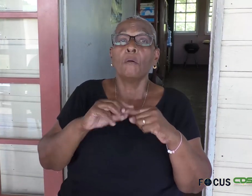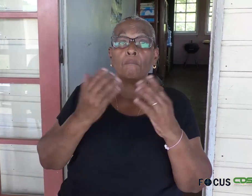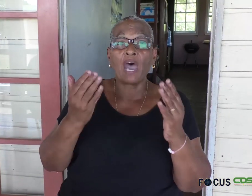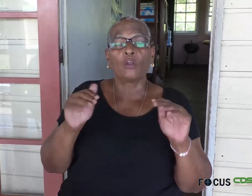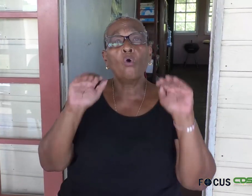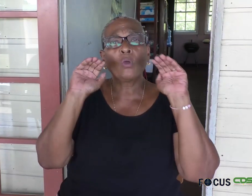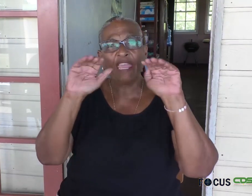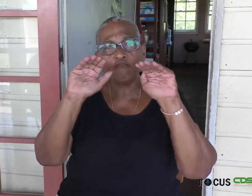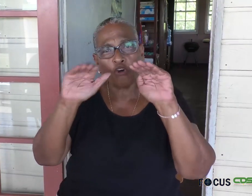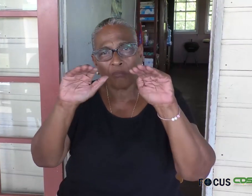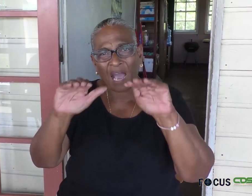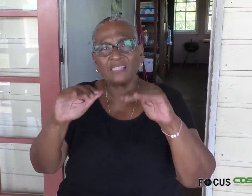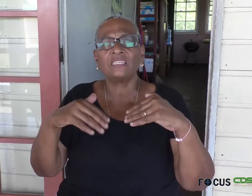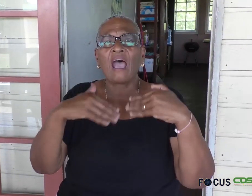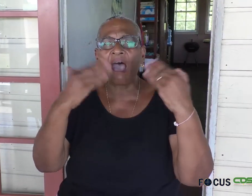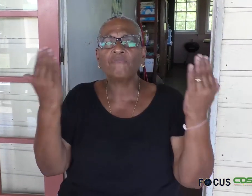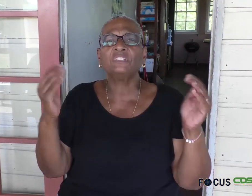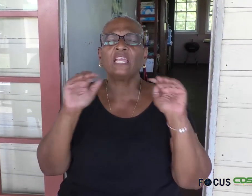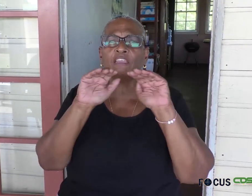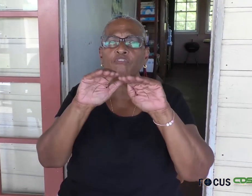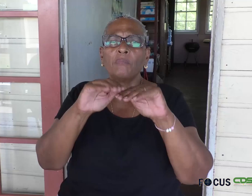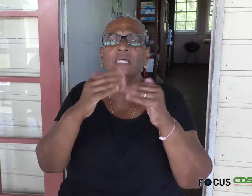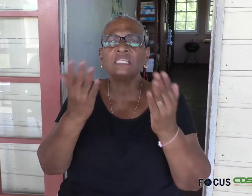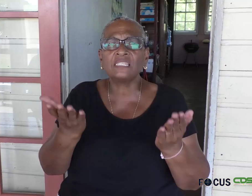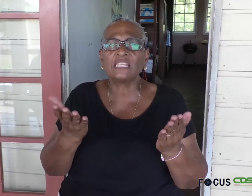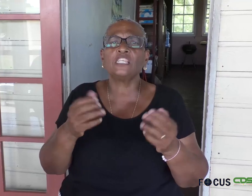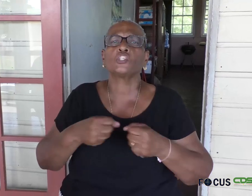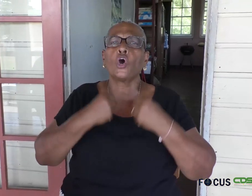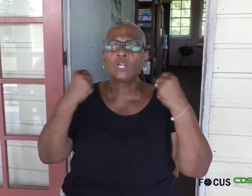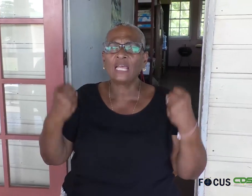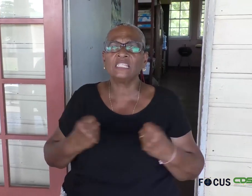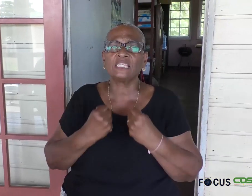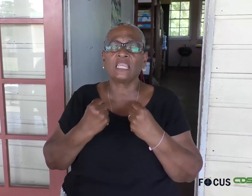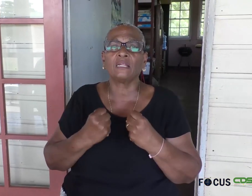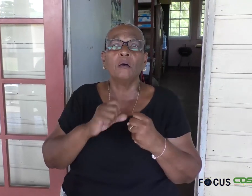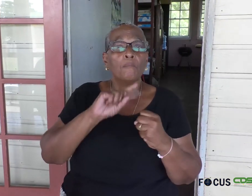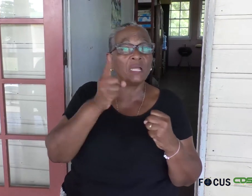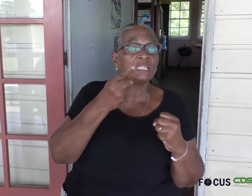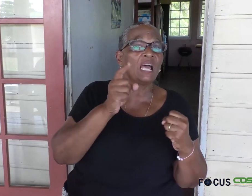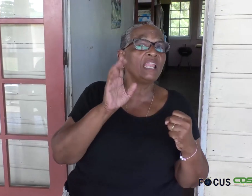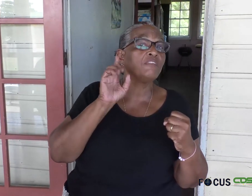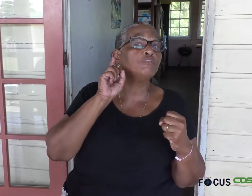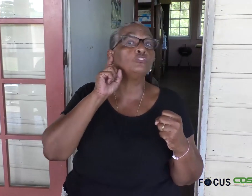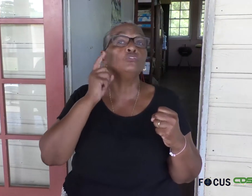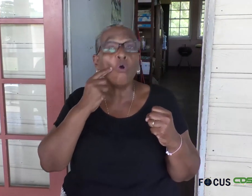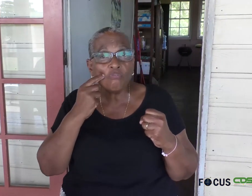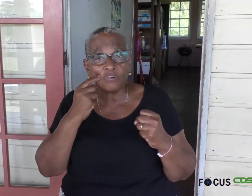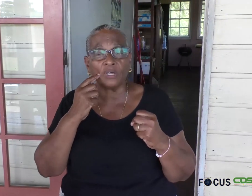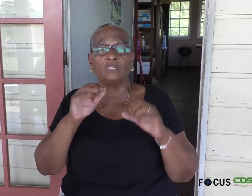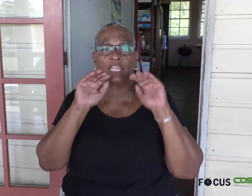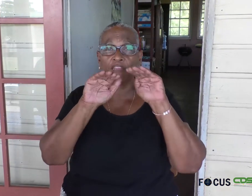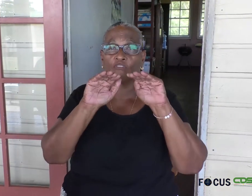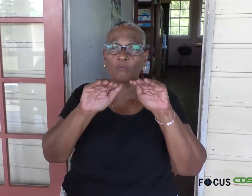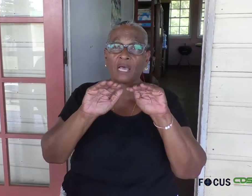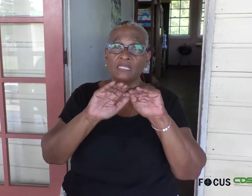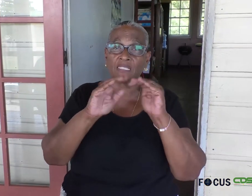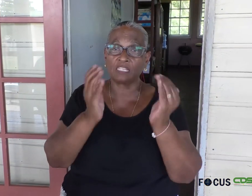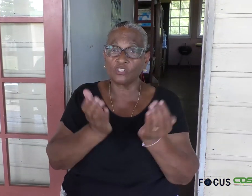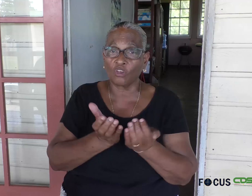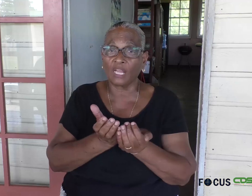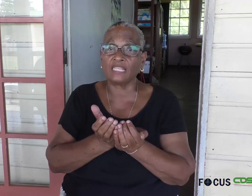ze niet. Maar ook informatieavonden. Informatiesessies organiseren. Maar niet alleen voor doven die